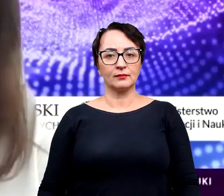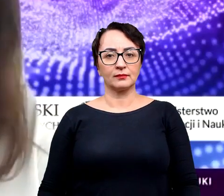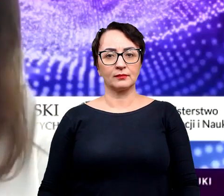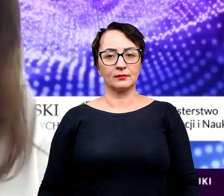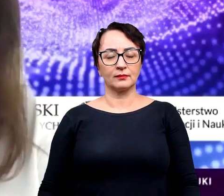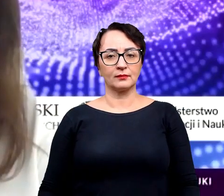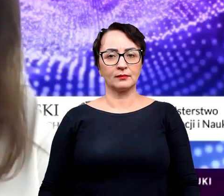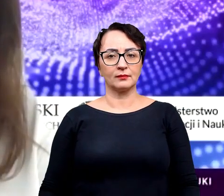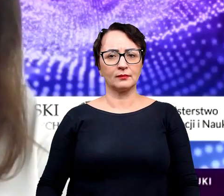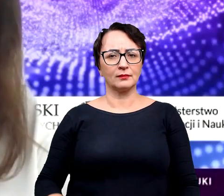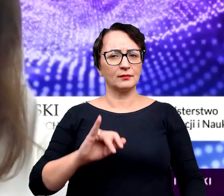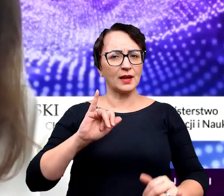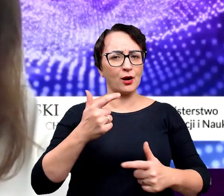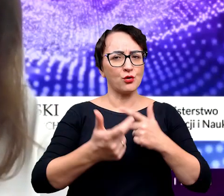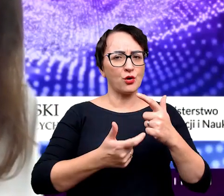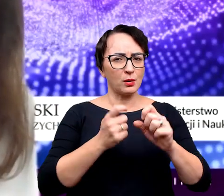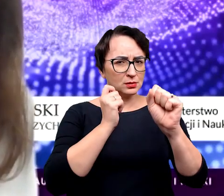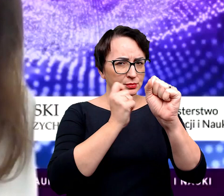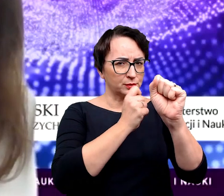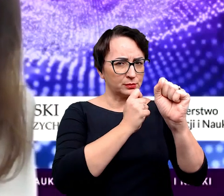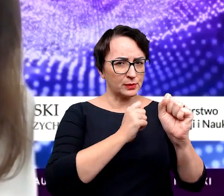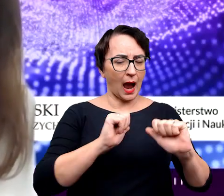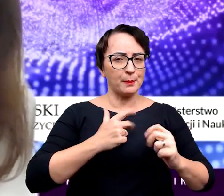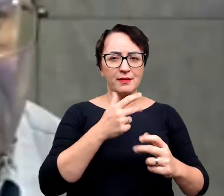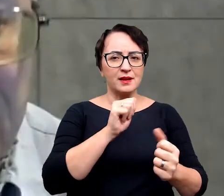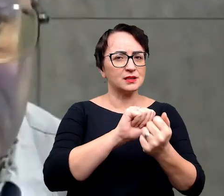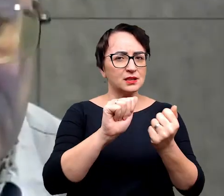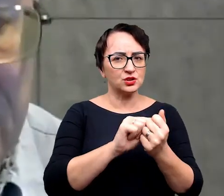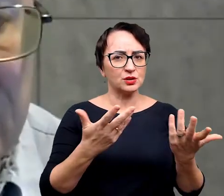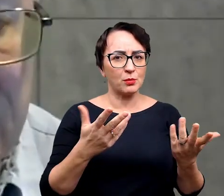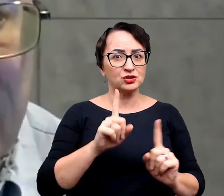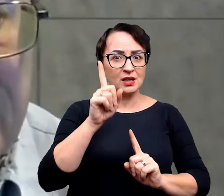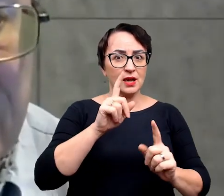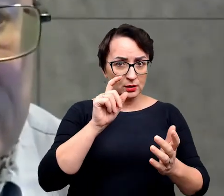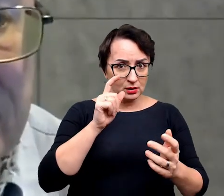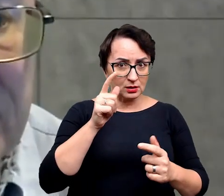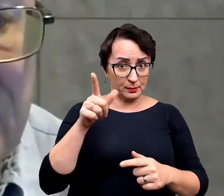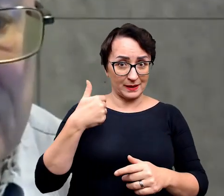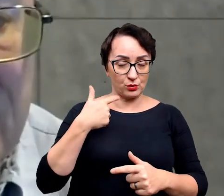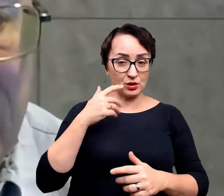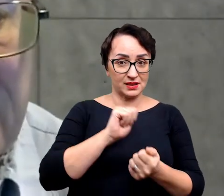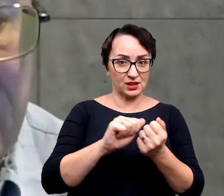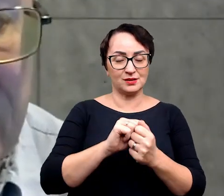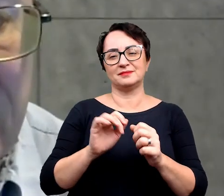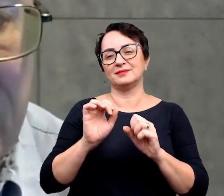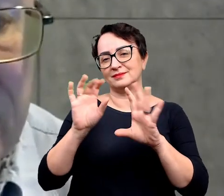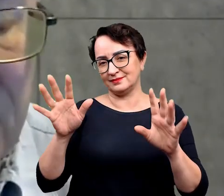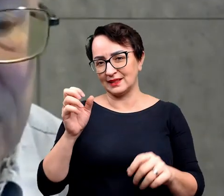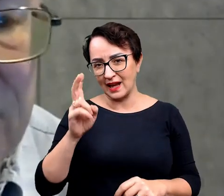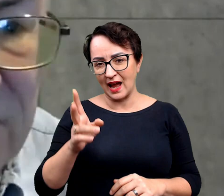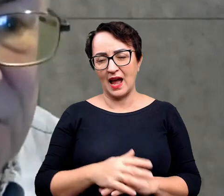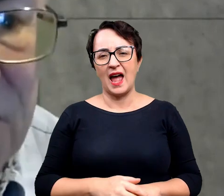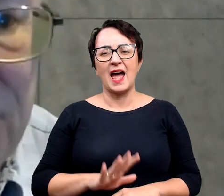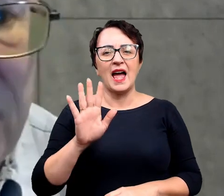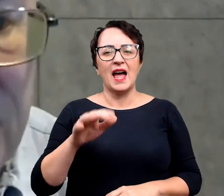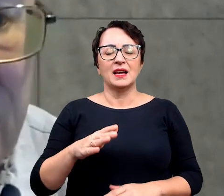Jak to kłuć dłutem, żeby nie zniszczyć, tak, bo zdarza wam się czasami zniszczyć taką skamieniałość? Jasne, no ale znaczy